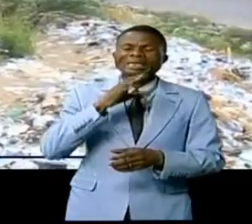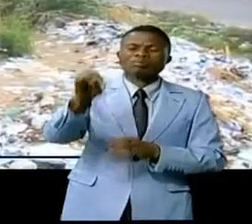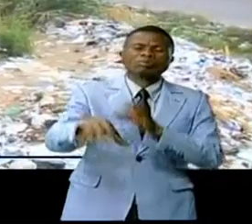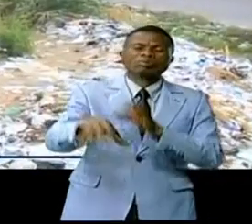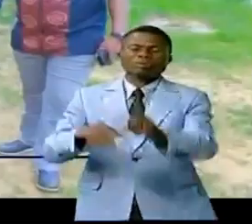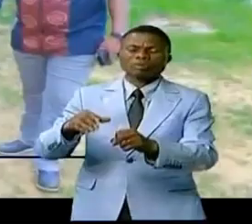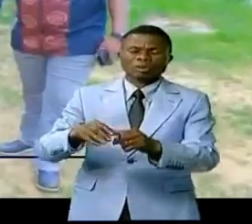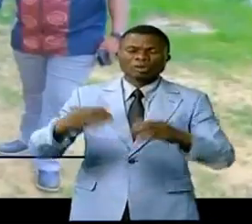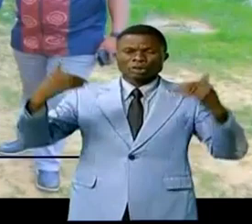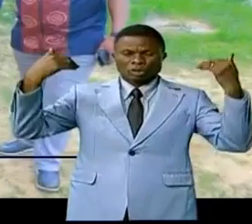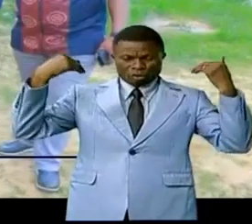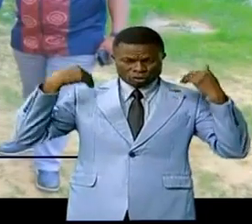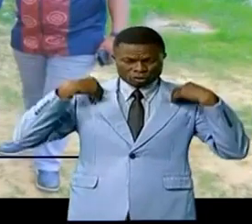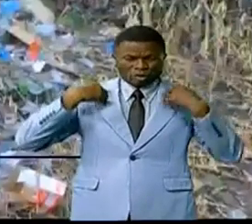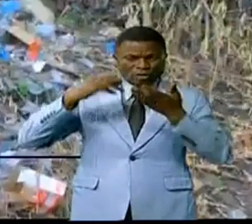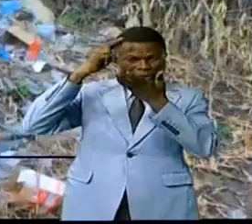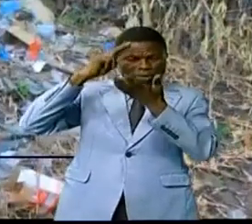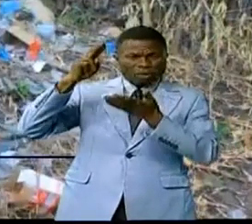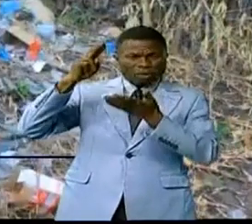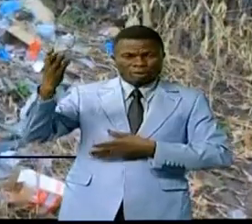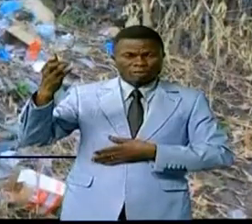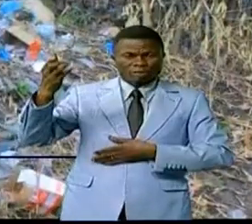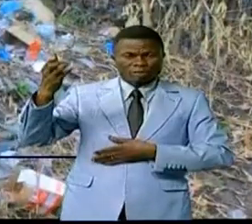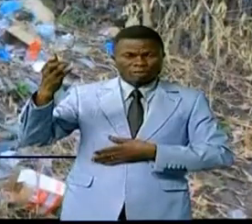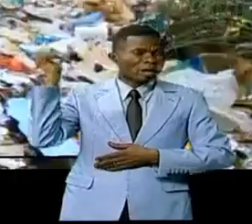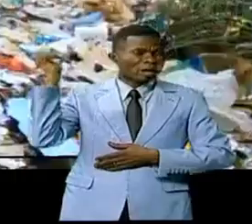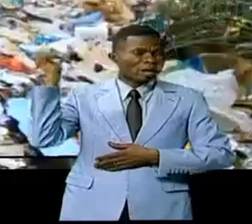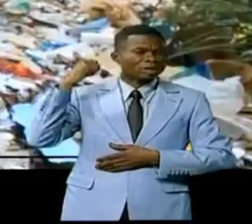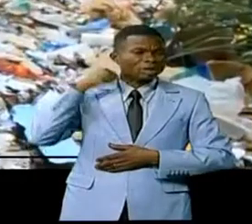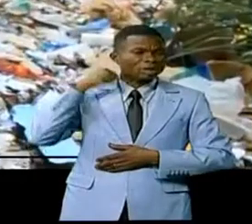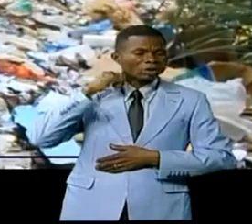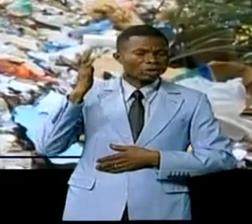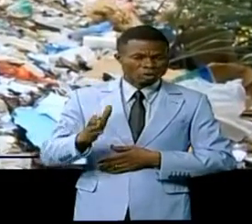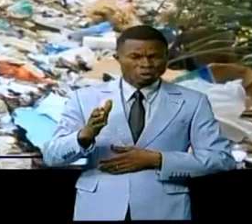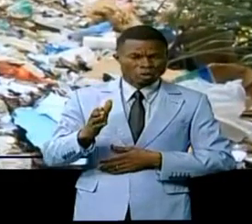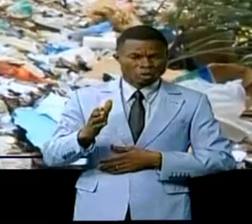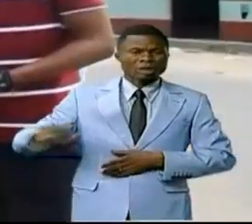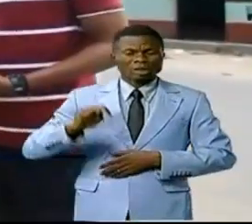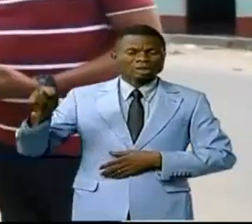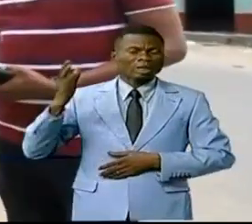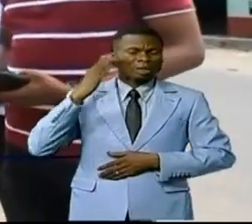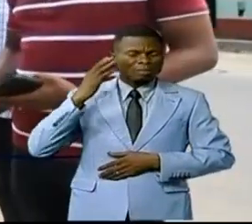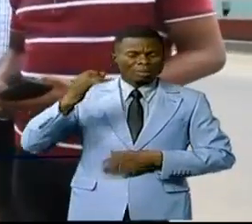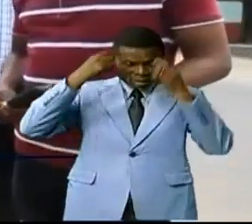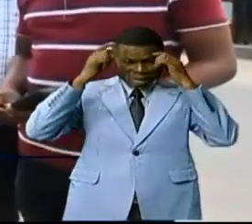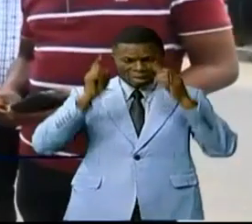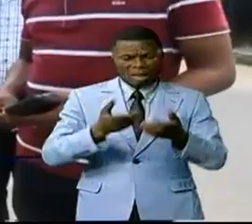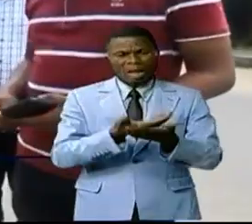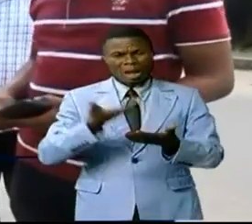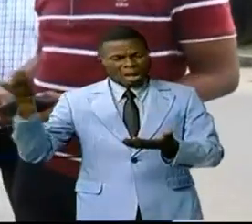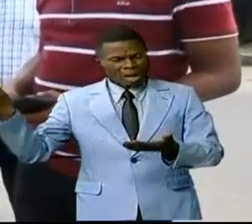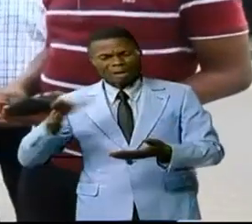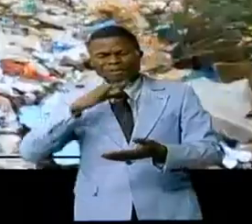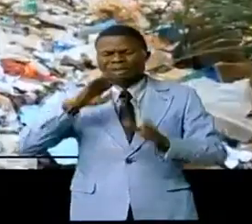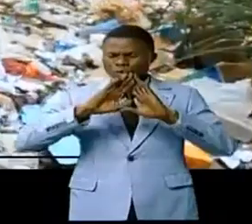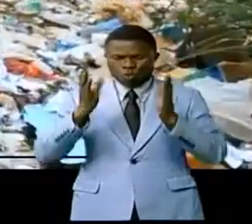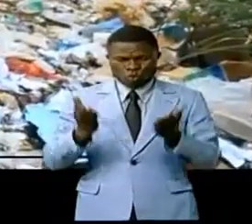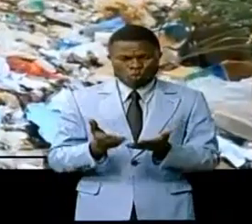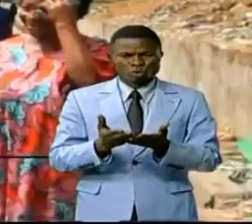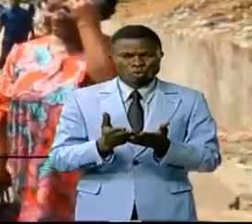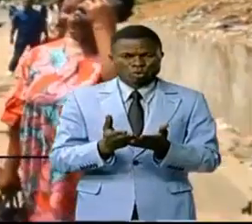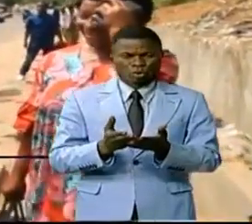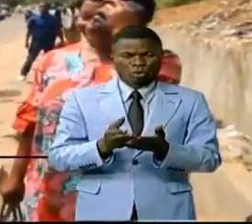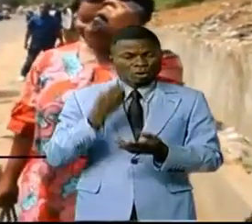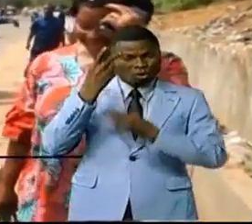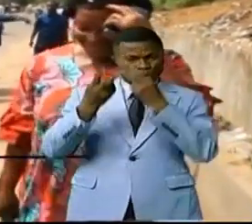Le comité de gestion, dirigé par le professeur Dr Jean-Marie Kayembe Ntumba, tient à débarrasser le campus de toute cette saleté. Après